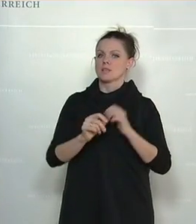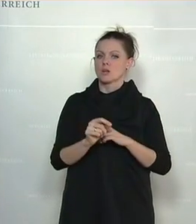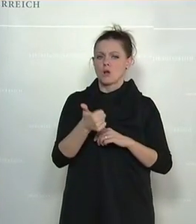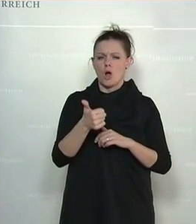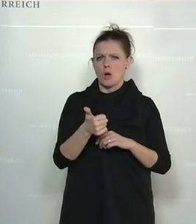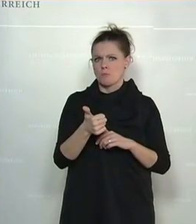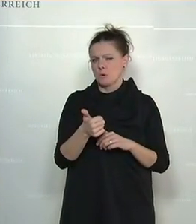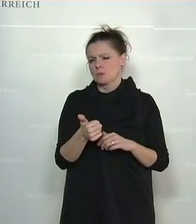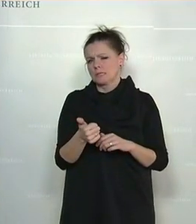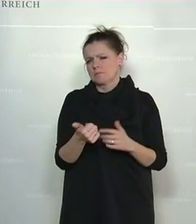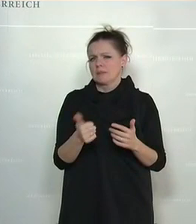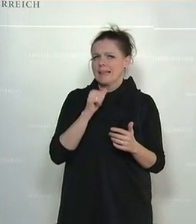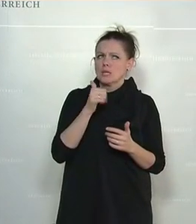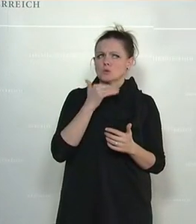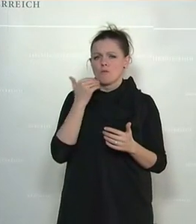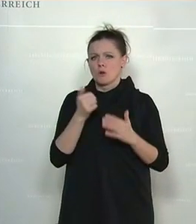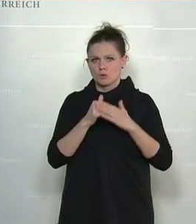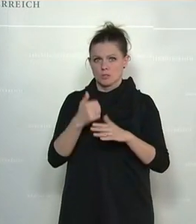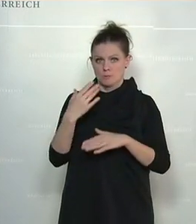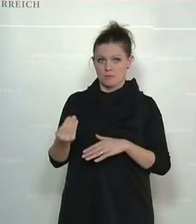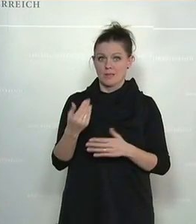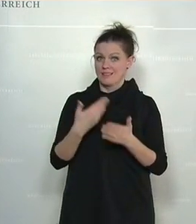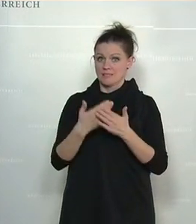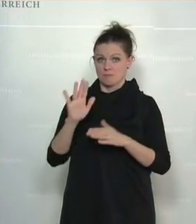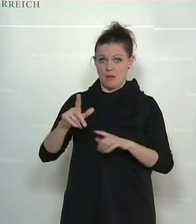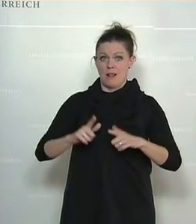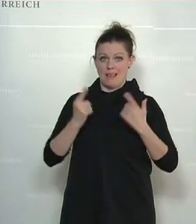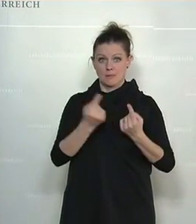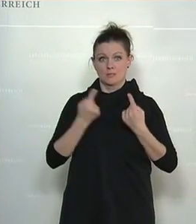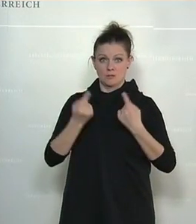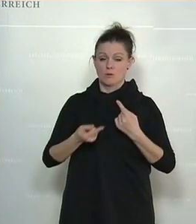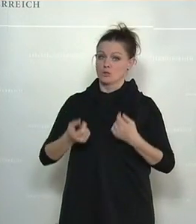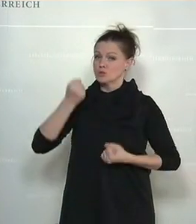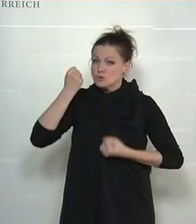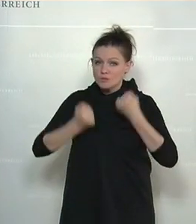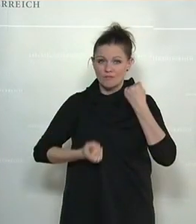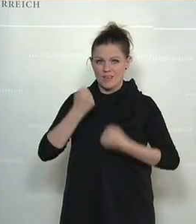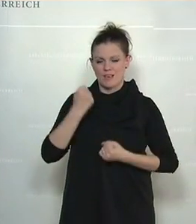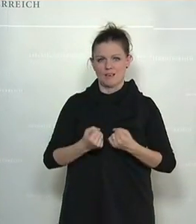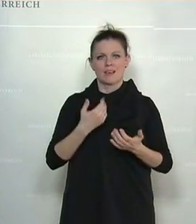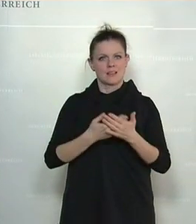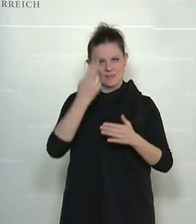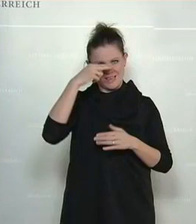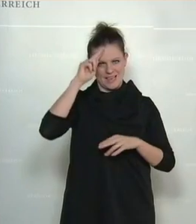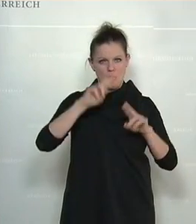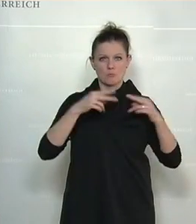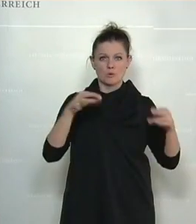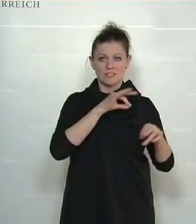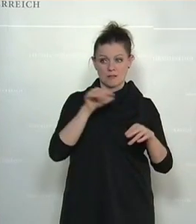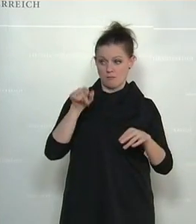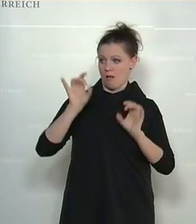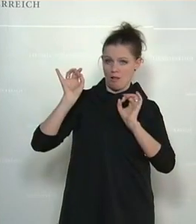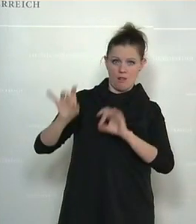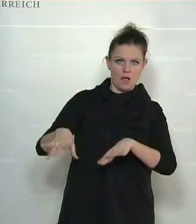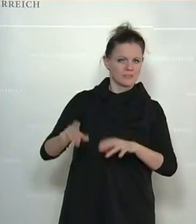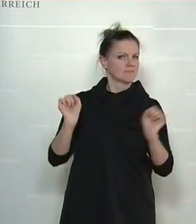keine Unterstützung erhältnommen und daher wirklich sehr schwere Lebensumstände haben, dann dürfen wir, Herr Bundeskanzler, auch diese Frauen nicht zurücklassen.